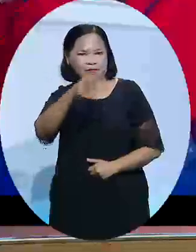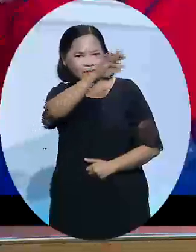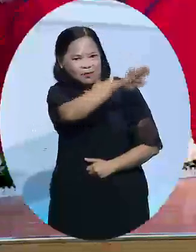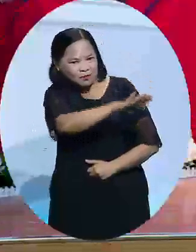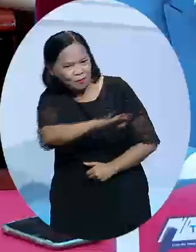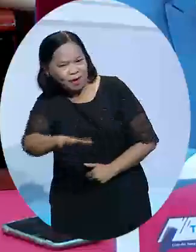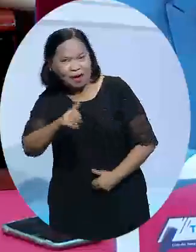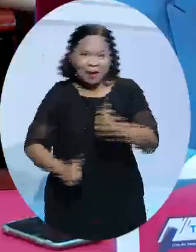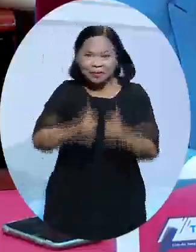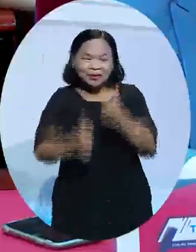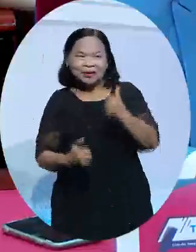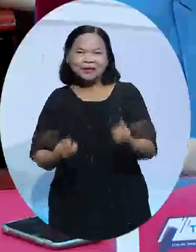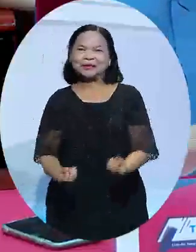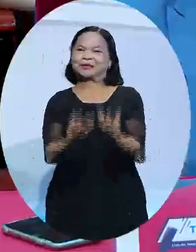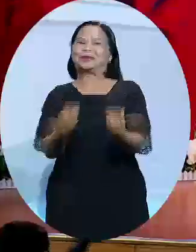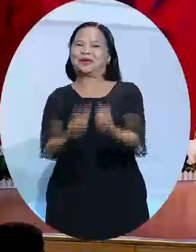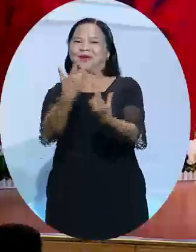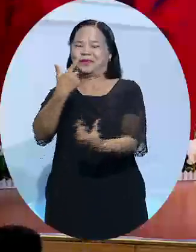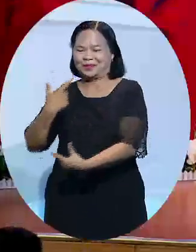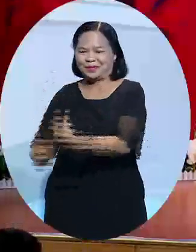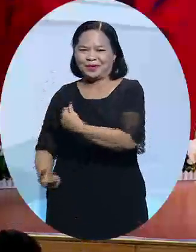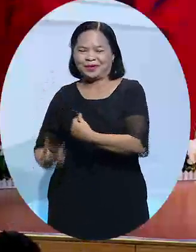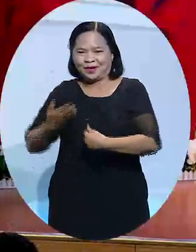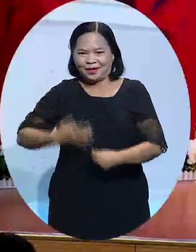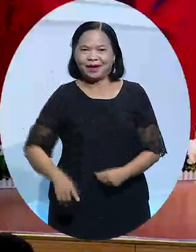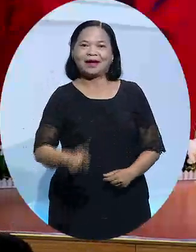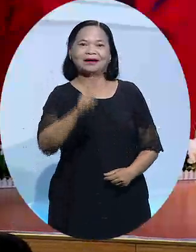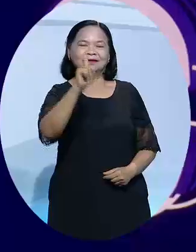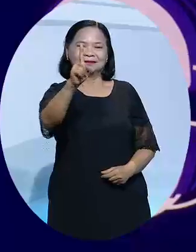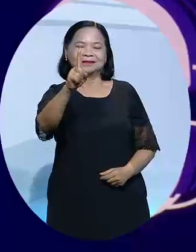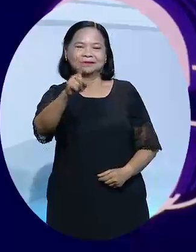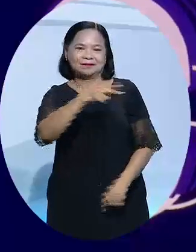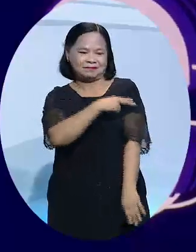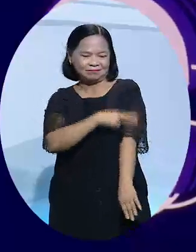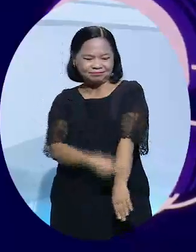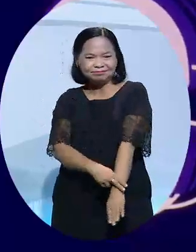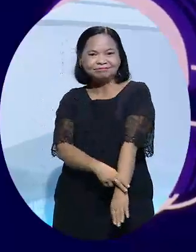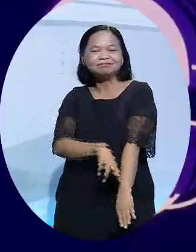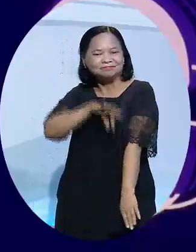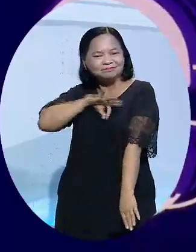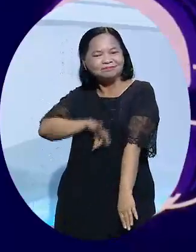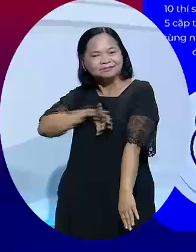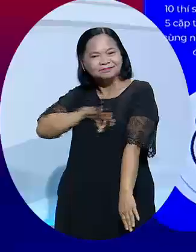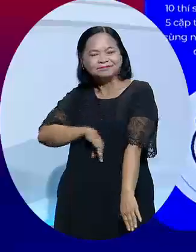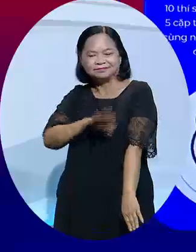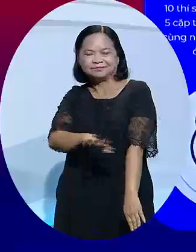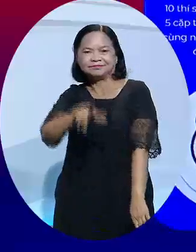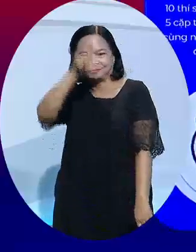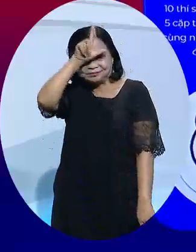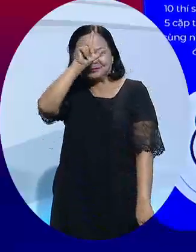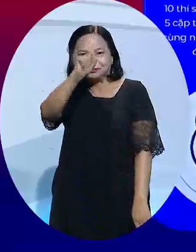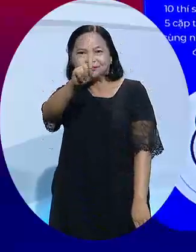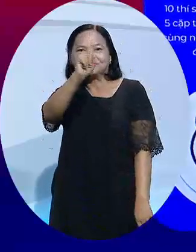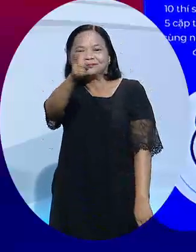phần thi sôi động kịch tính, tranh tài cho ngôi vị quán quân. Dưới sự đồng hành của các chuyên gia tâm lý và hướng nghiệp, học sinh lớp 10, 11,